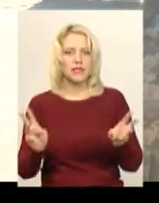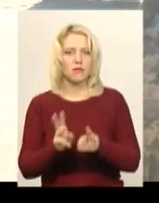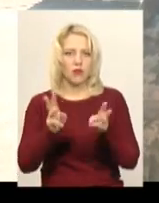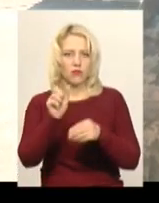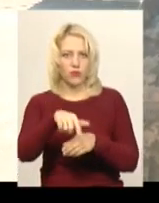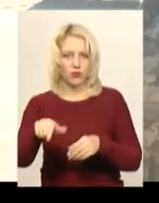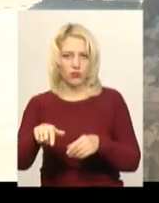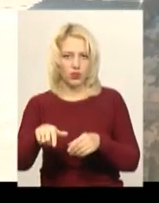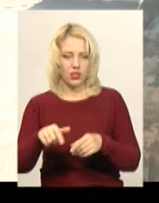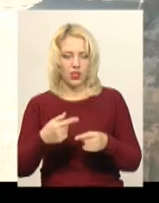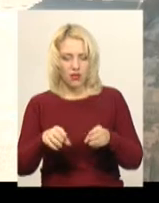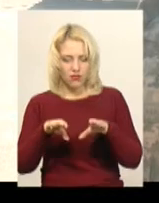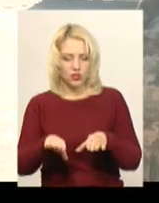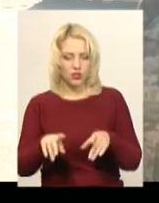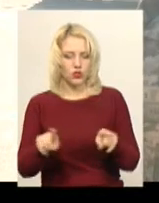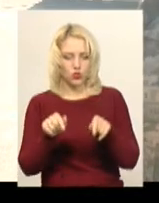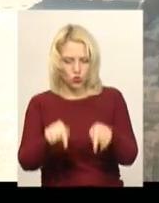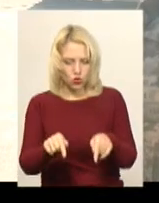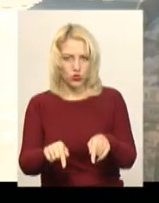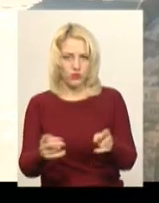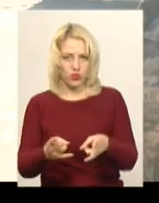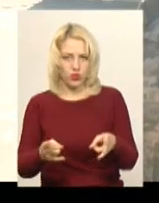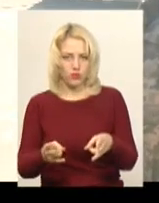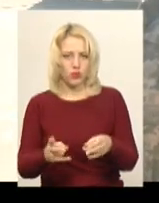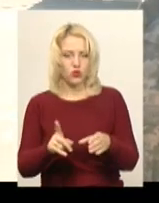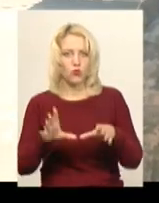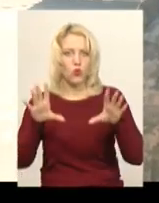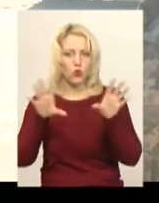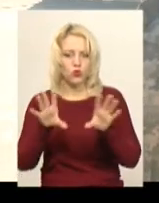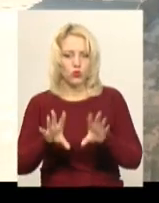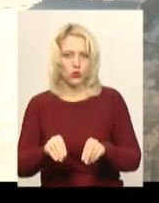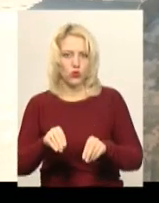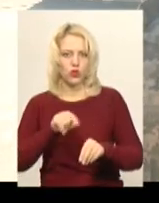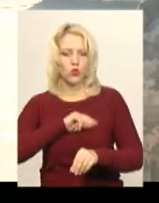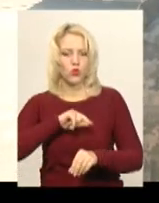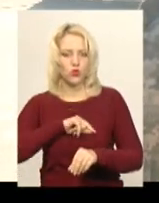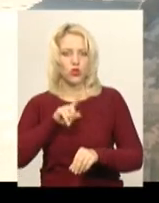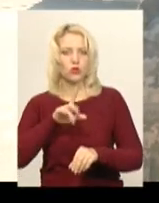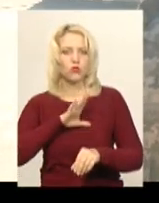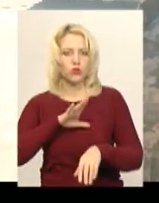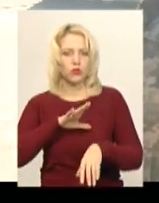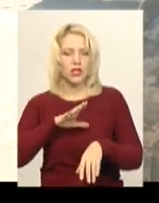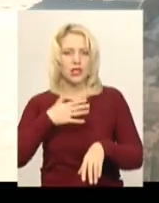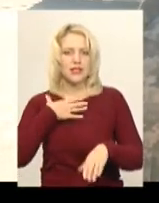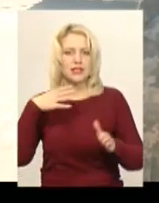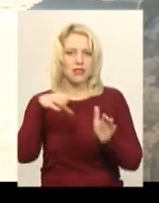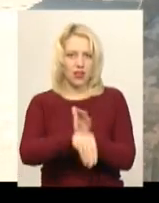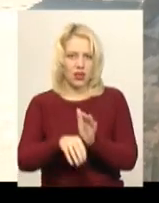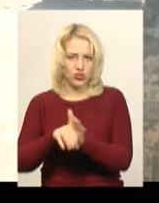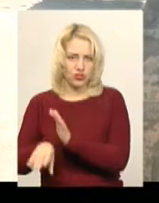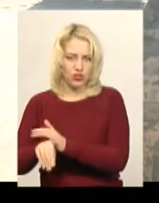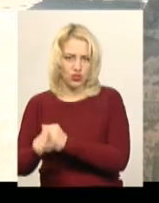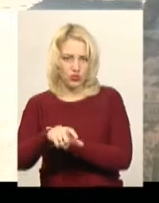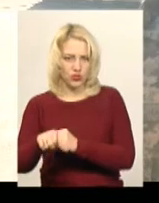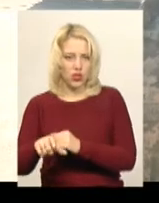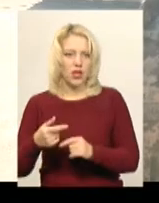Тому визначили, що необхідно саме тут, щоб успокоїти душі тих, хто тут буде страчений, щоб трішки покращити стан.